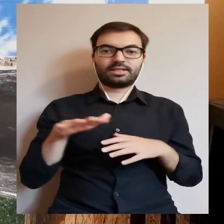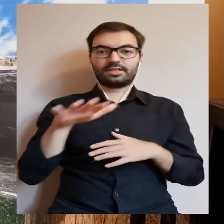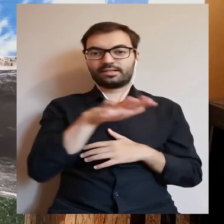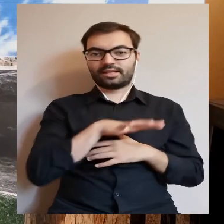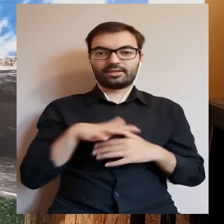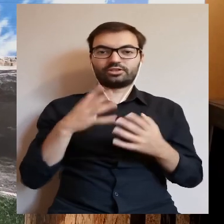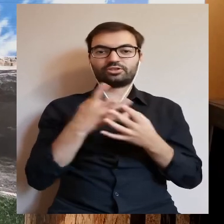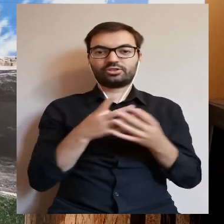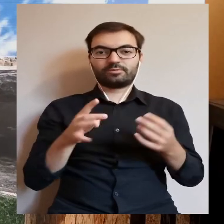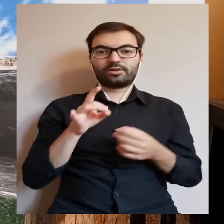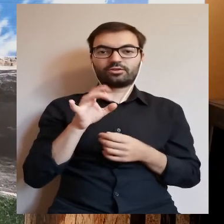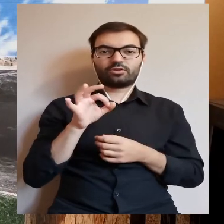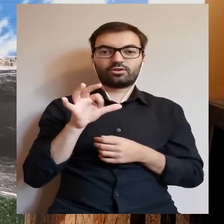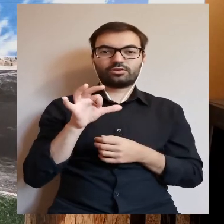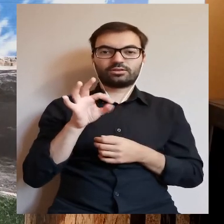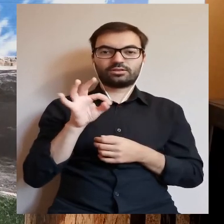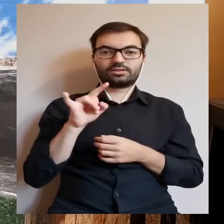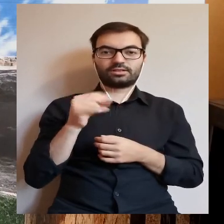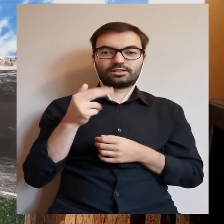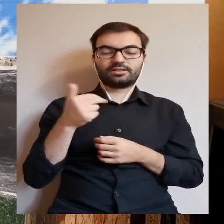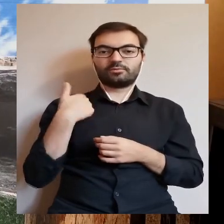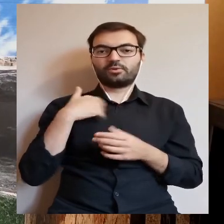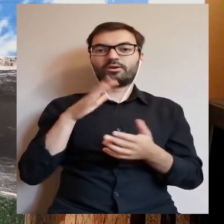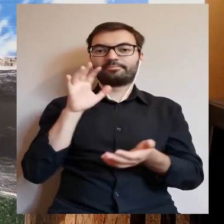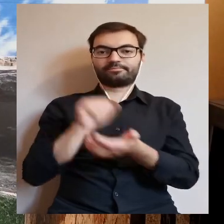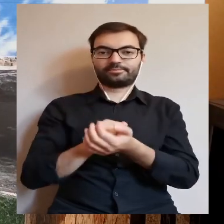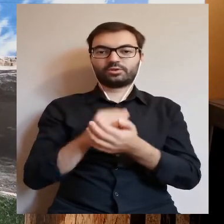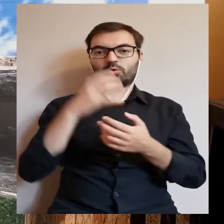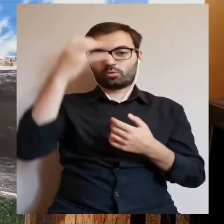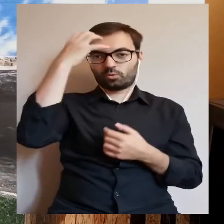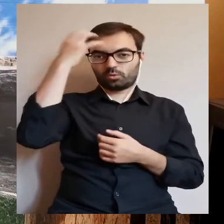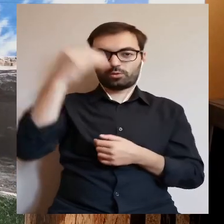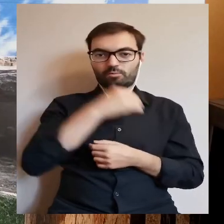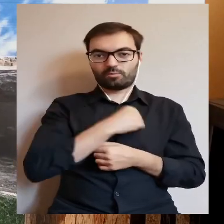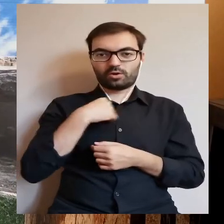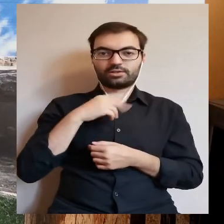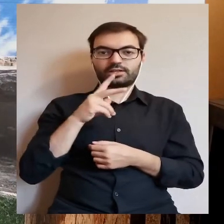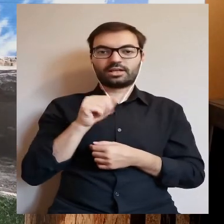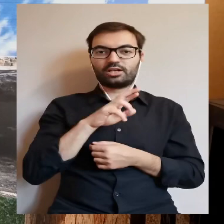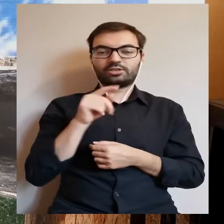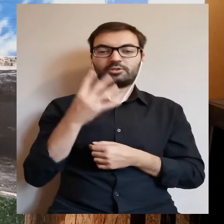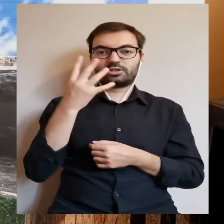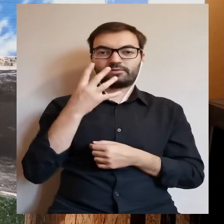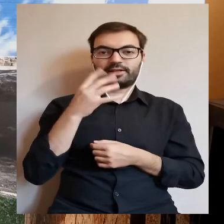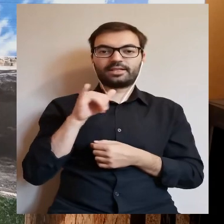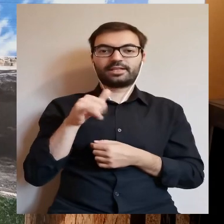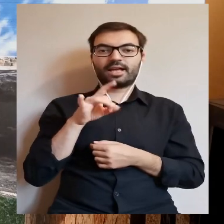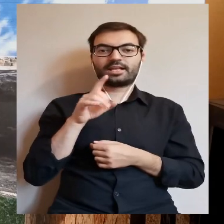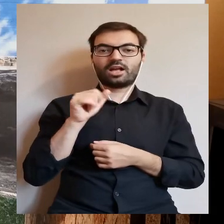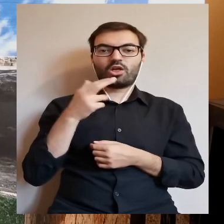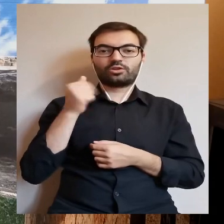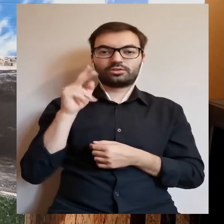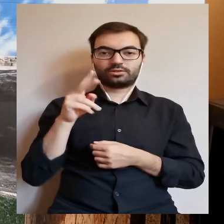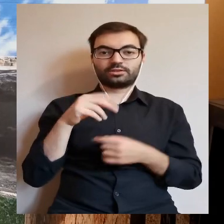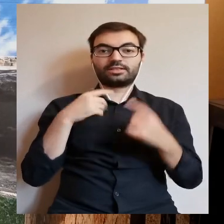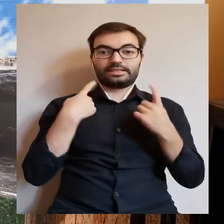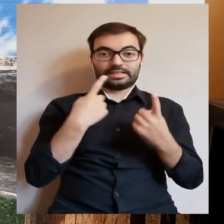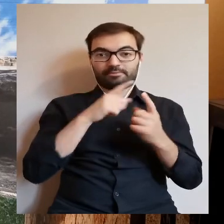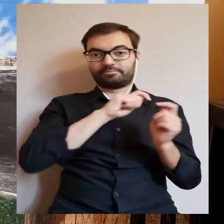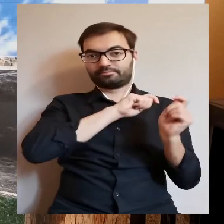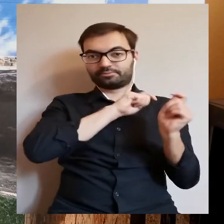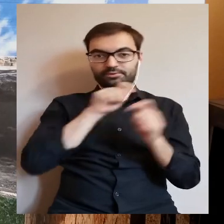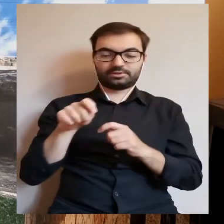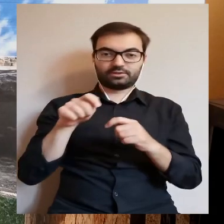teren ziemi gostynińskiej przejął król polski Kazimierz IV Jagiellończyk i osobiście przybył